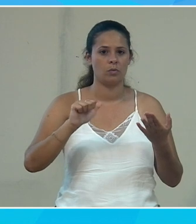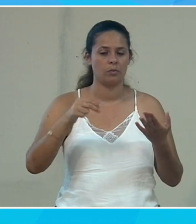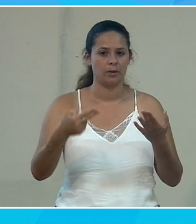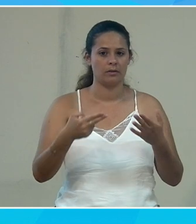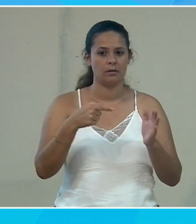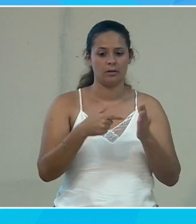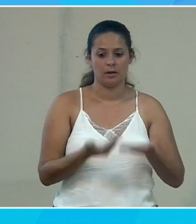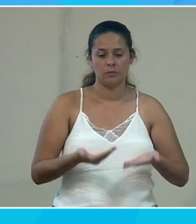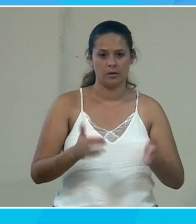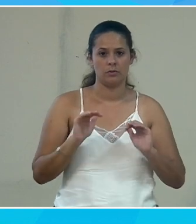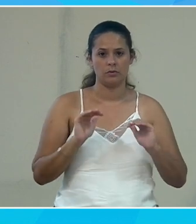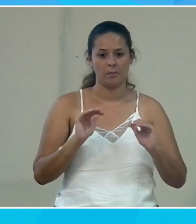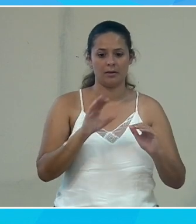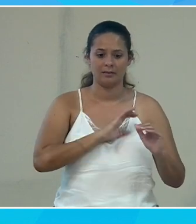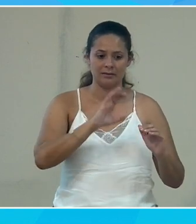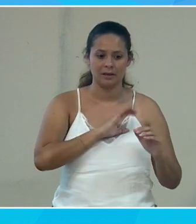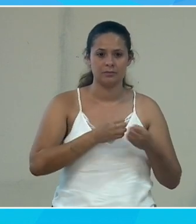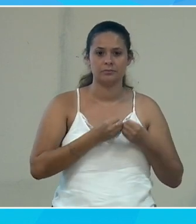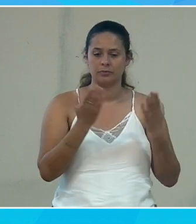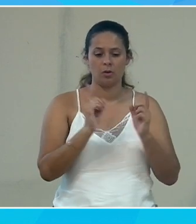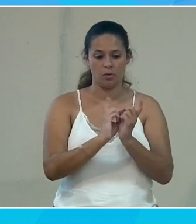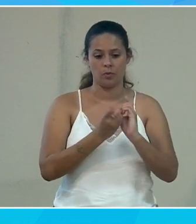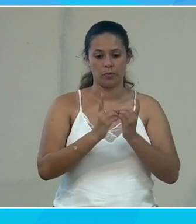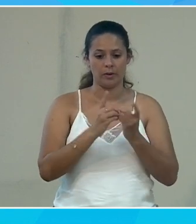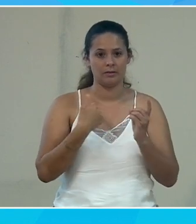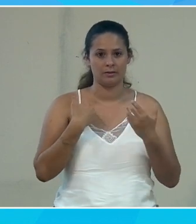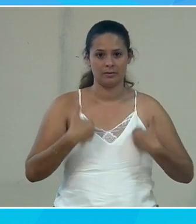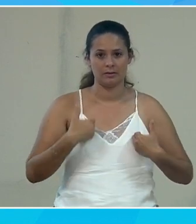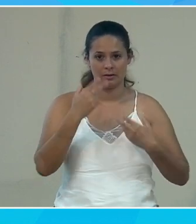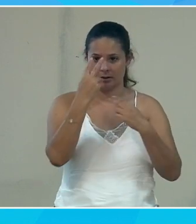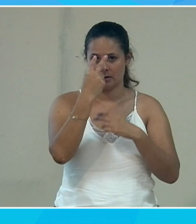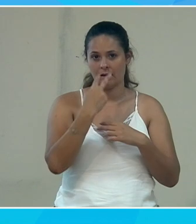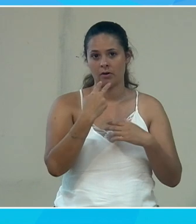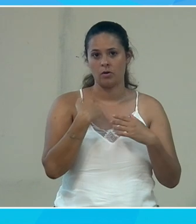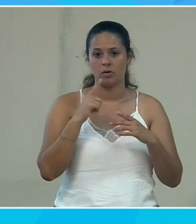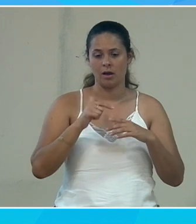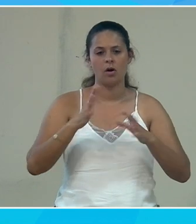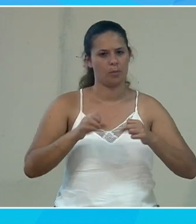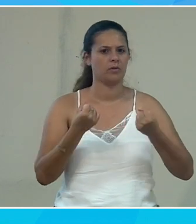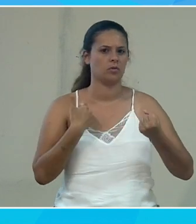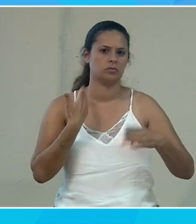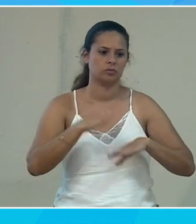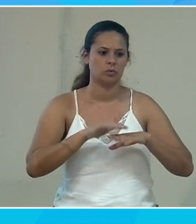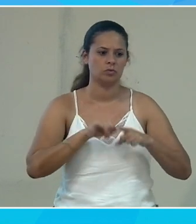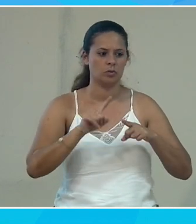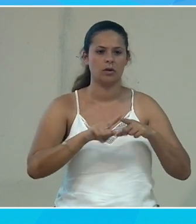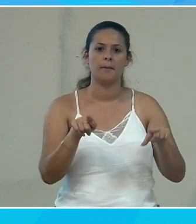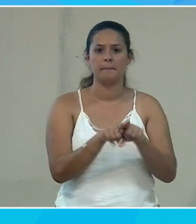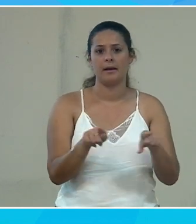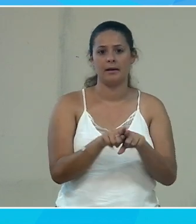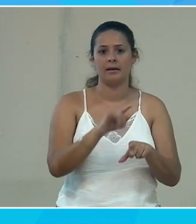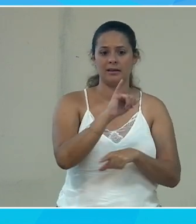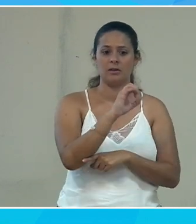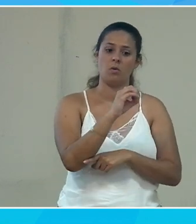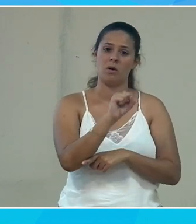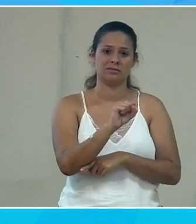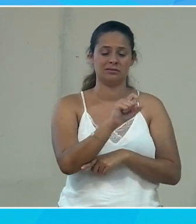actuellement quand même et j'ai beau tester régulièrement Android en tant qu'aveugle un petit peu compétent sur ce genre de choses je reviens toujours à iOS